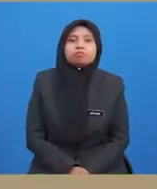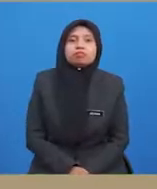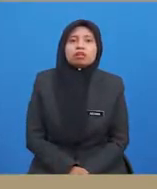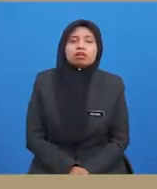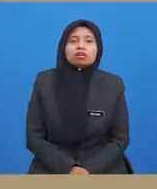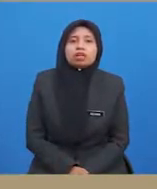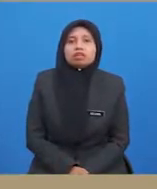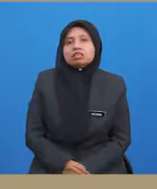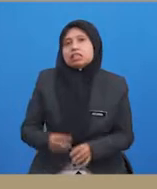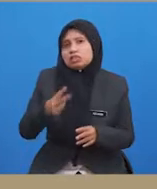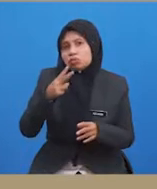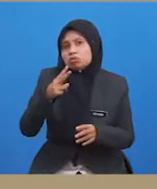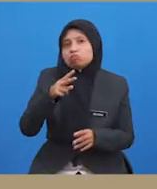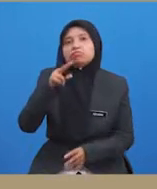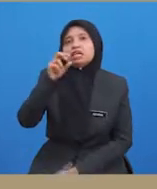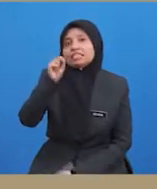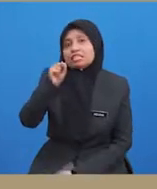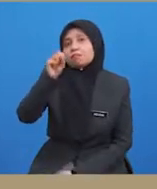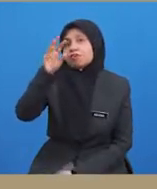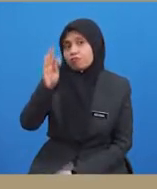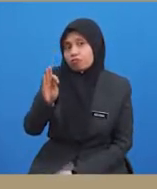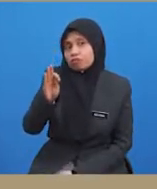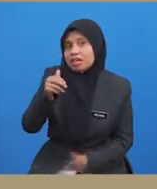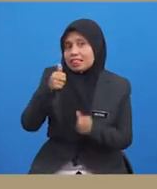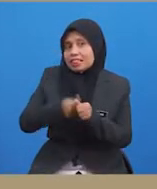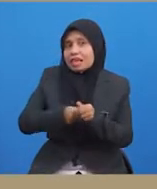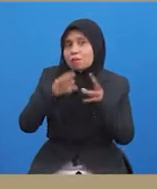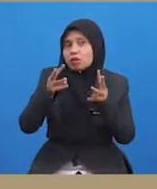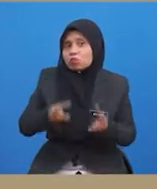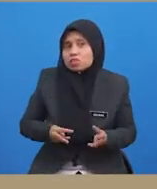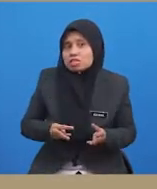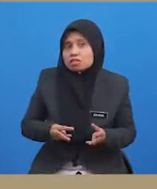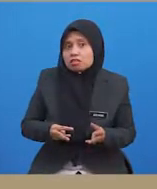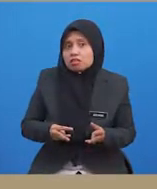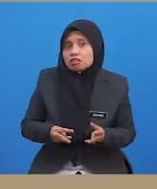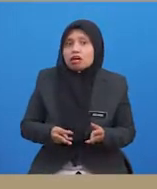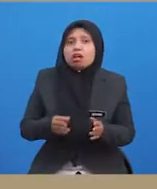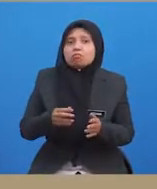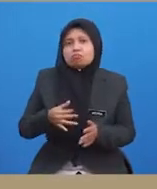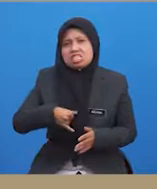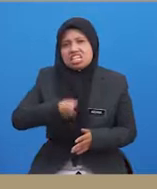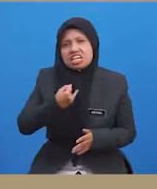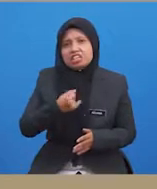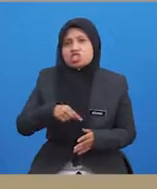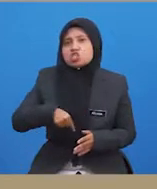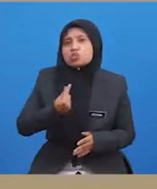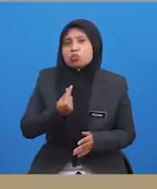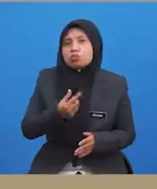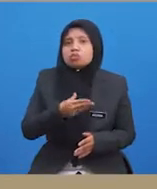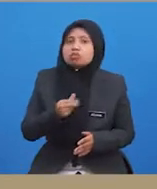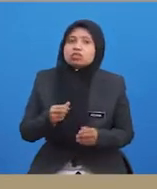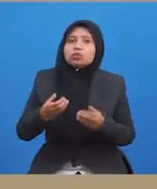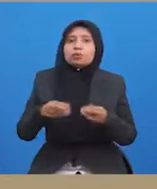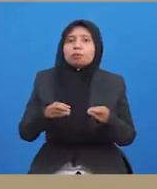Menurut Sigmund Freud lagi, setiap manusia secara semula jadinya menginginkan keseronokan dan